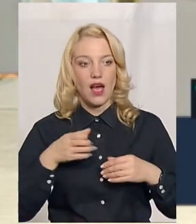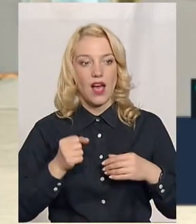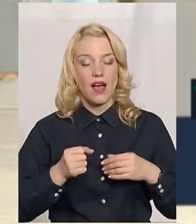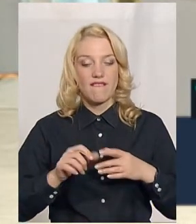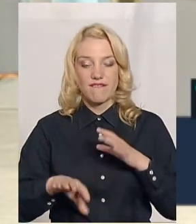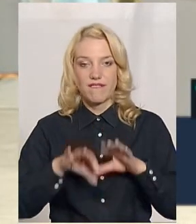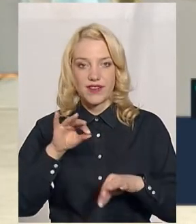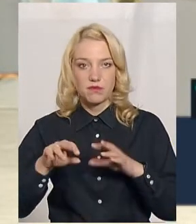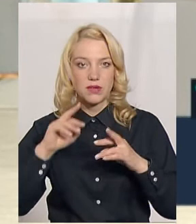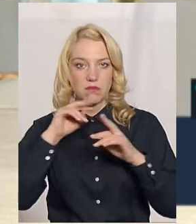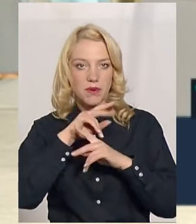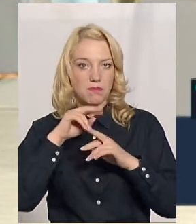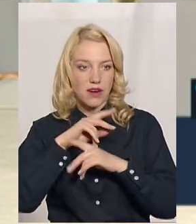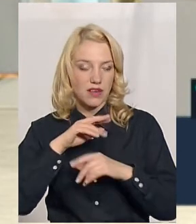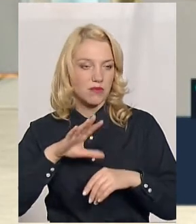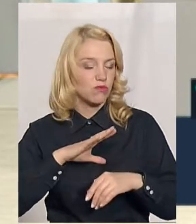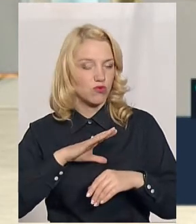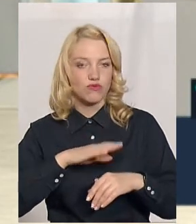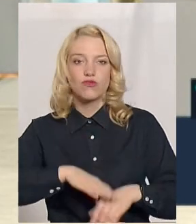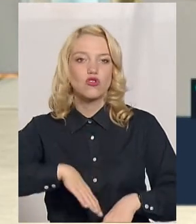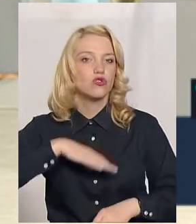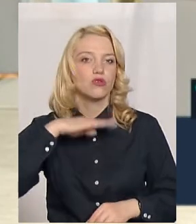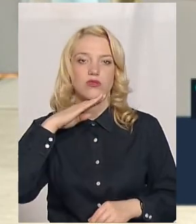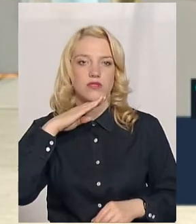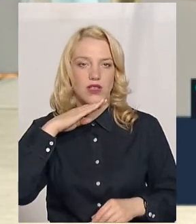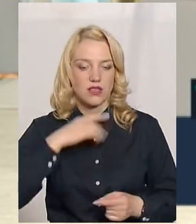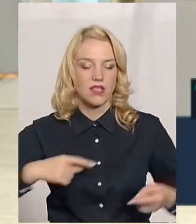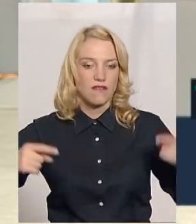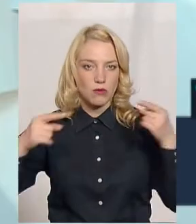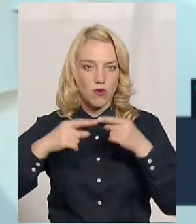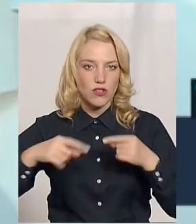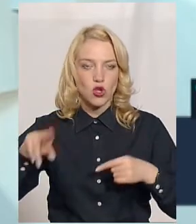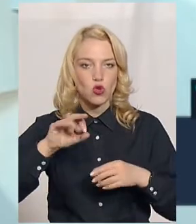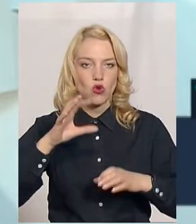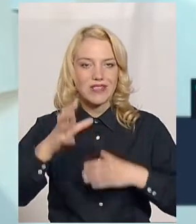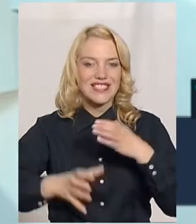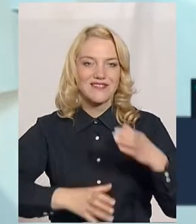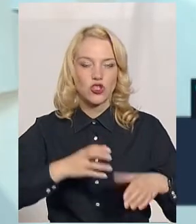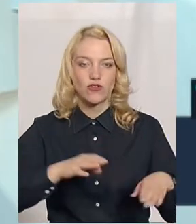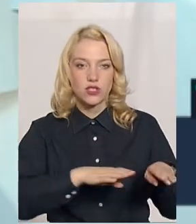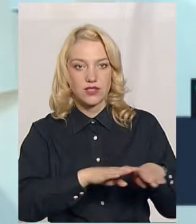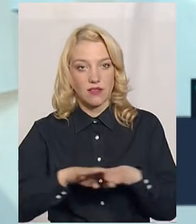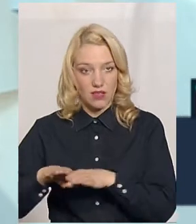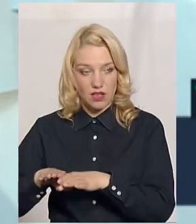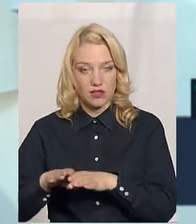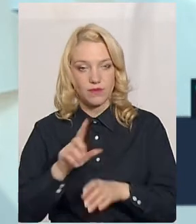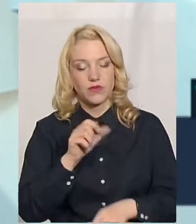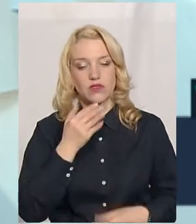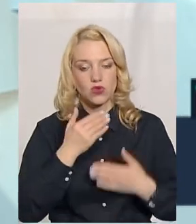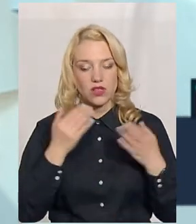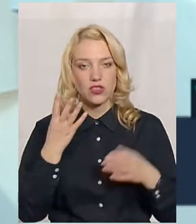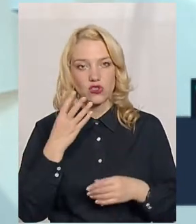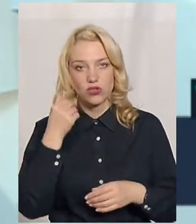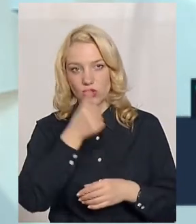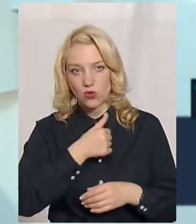Вибір препаратів був достатнім відповідно до світових стандартів. За останні 4 роки